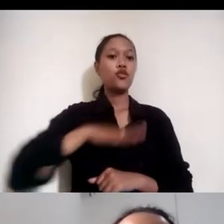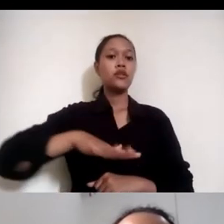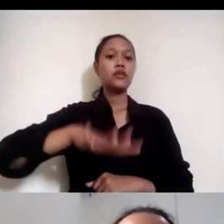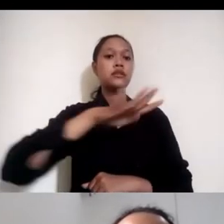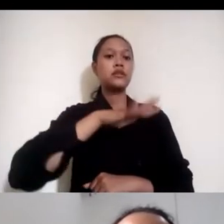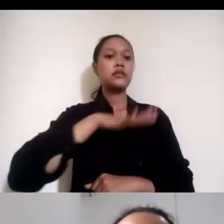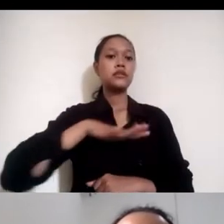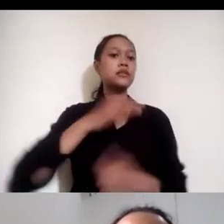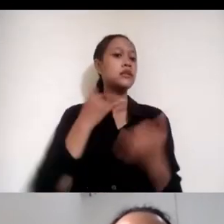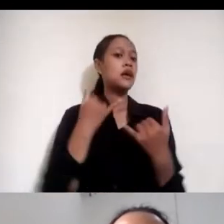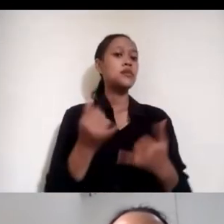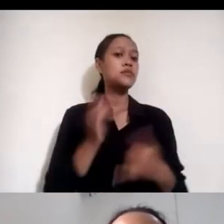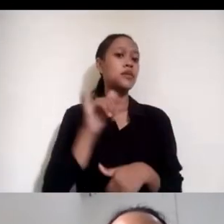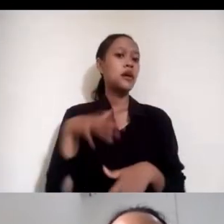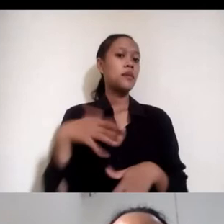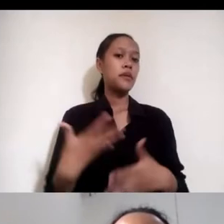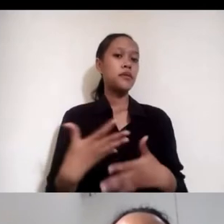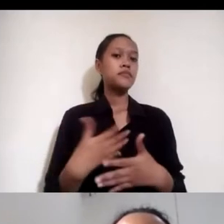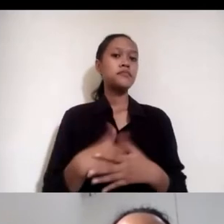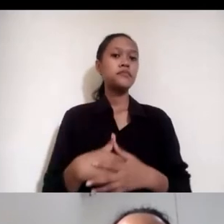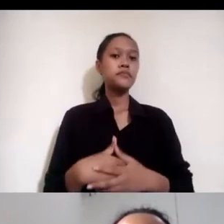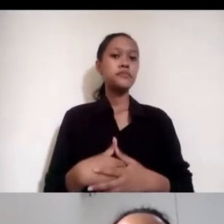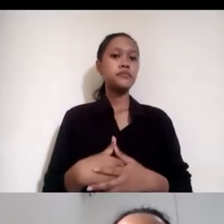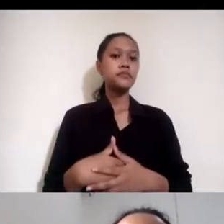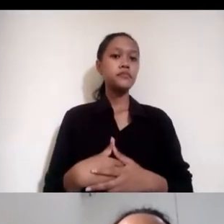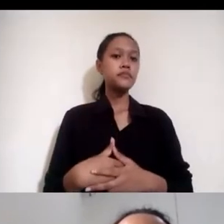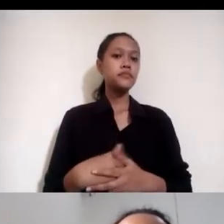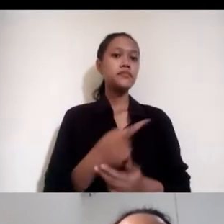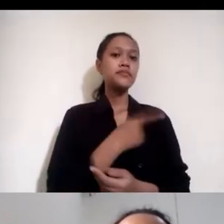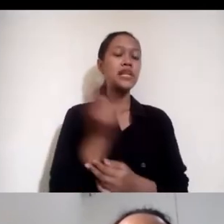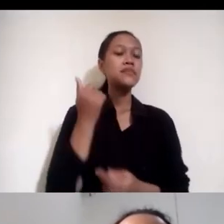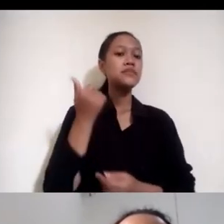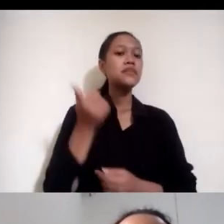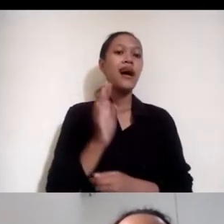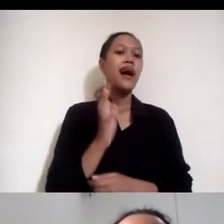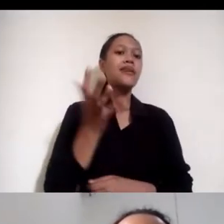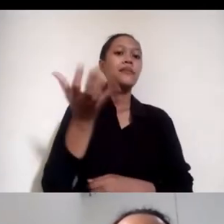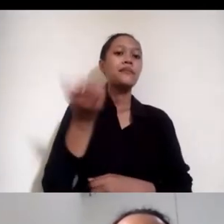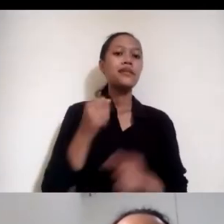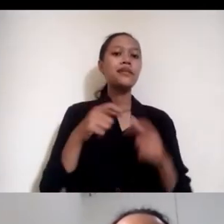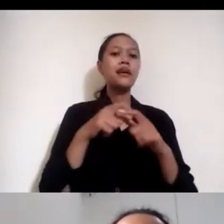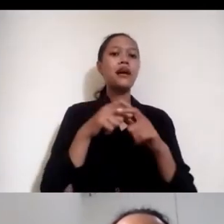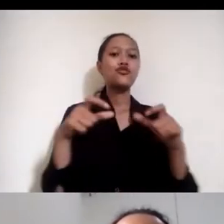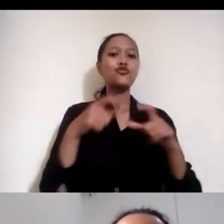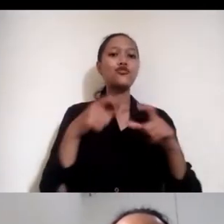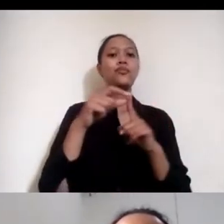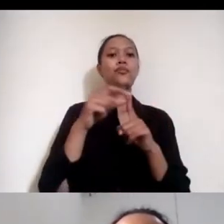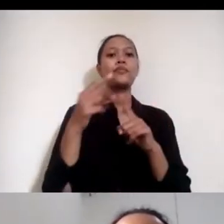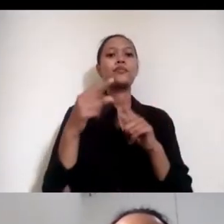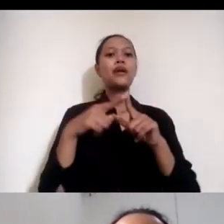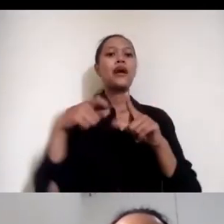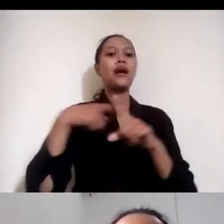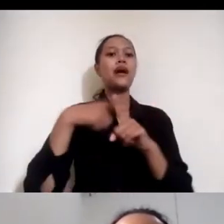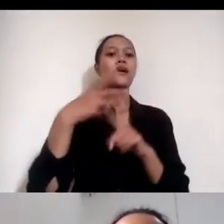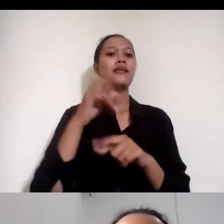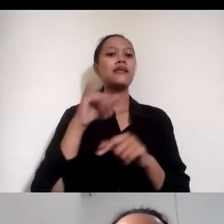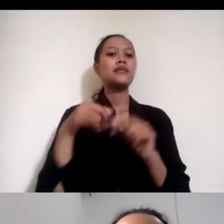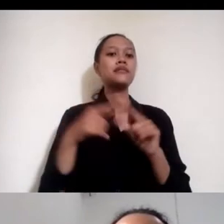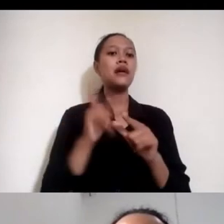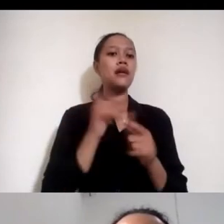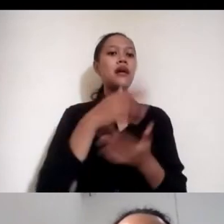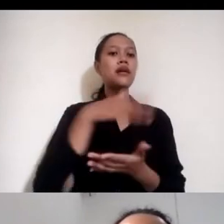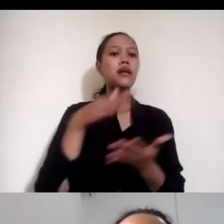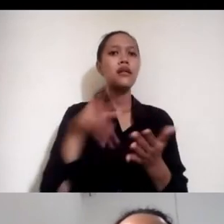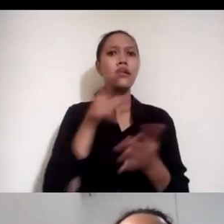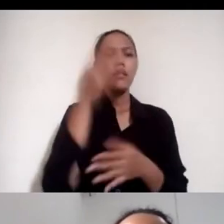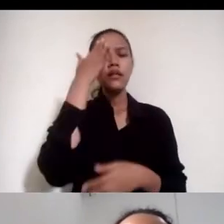seperti apa. Apakah mereka bisa mengakses kartu prakerja. Ini misalnya ada data soal apakah kamu tahu program kartu